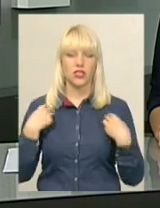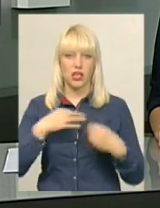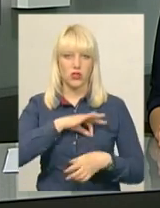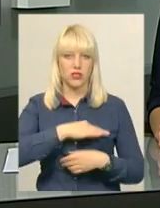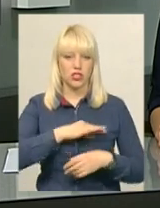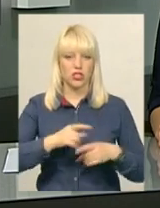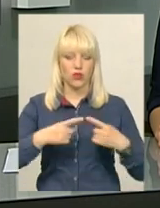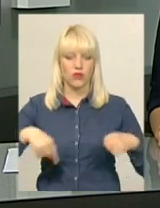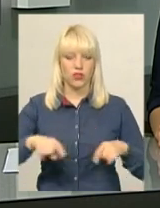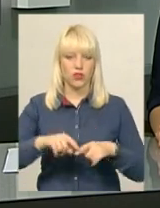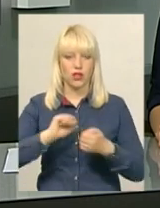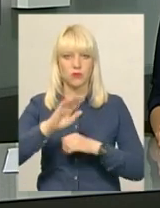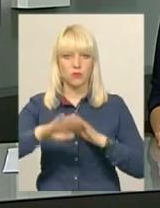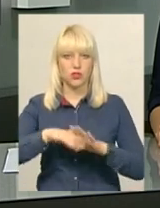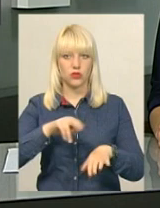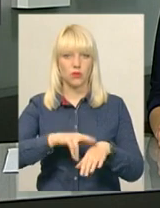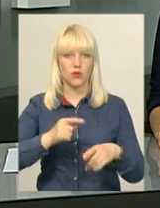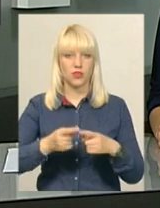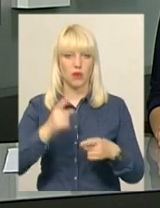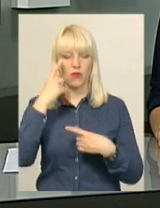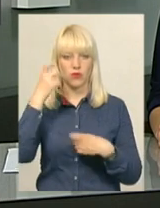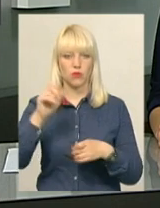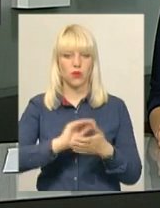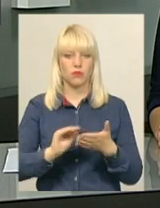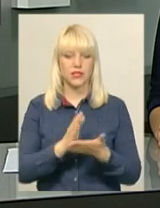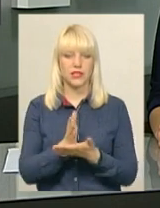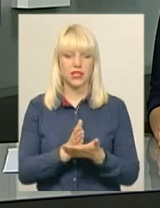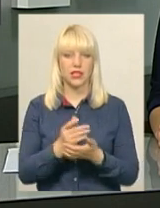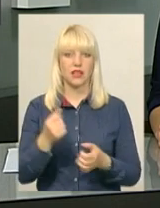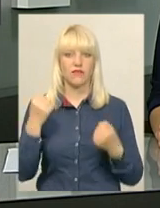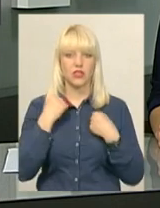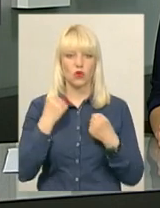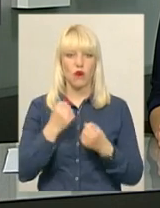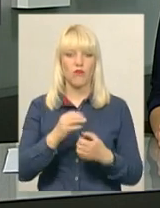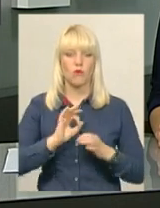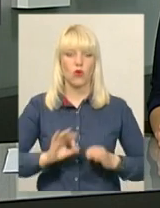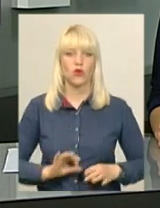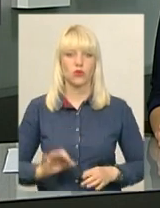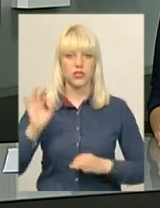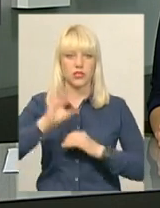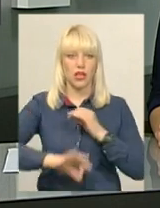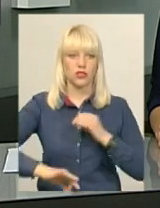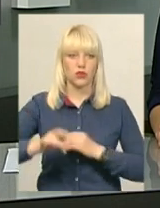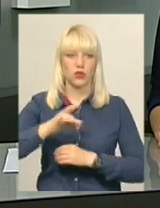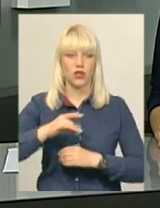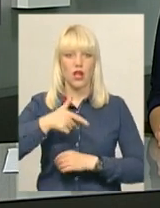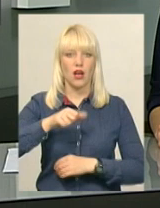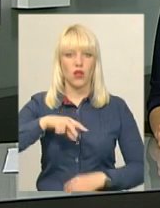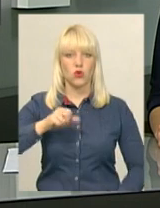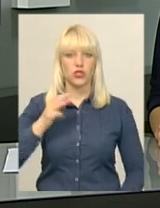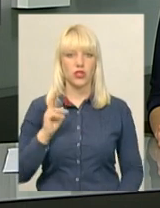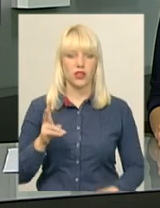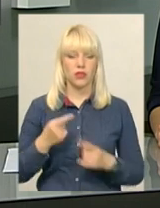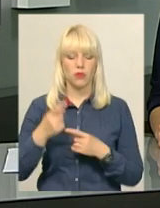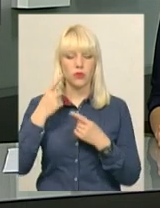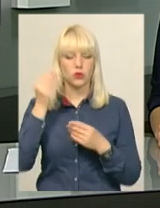'янець-Подільського відділу поліції. Про це повідомила прессекретар військової прокуратури Західного регіону Юлія Галущак. Правоохоронців